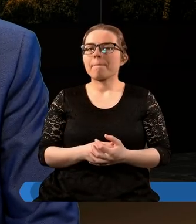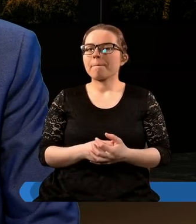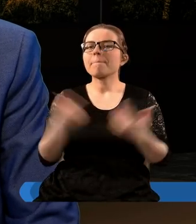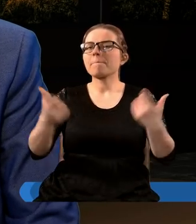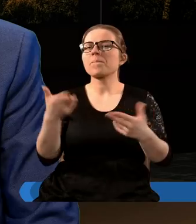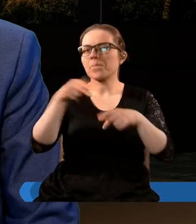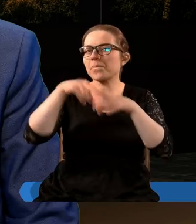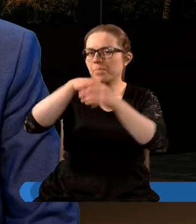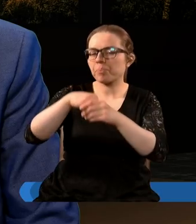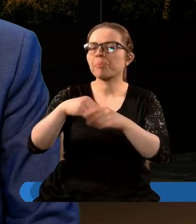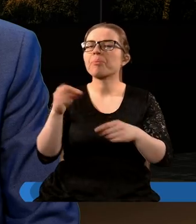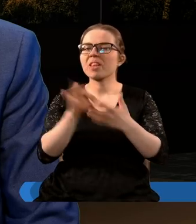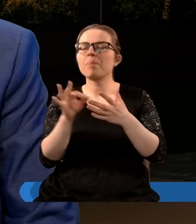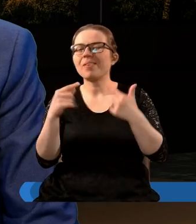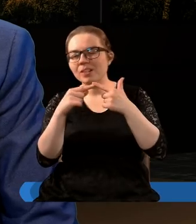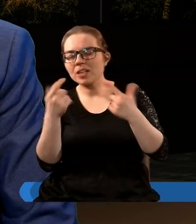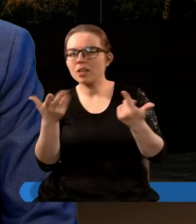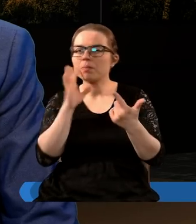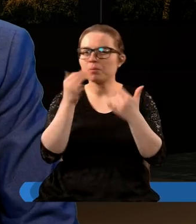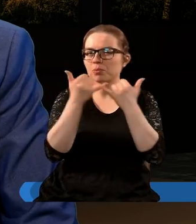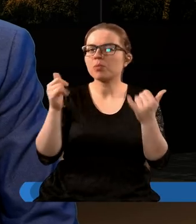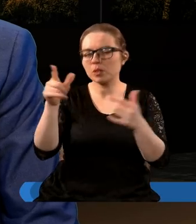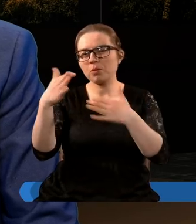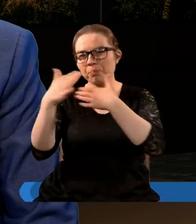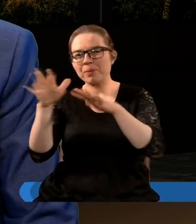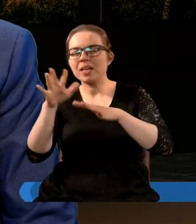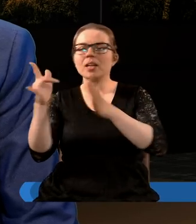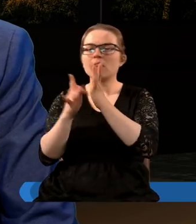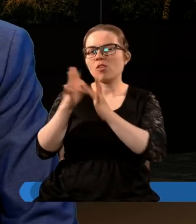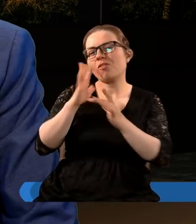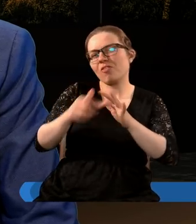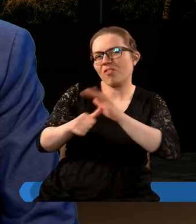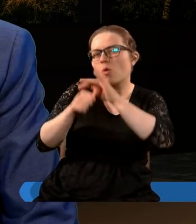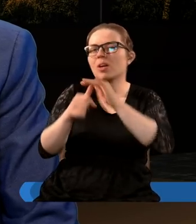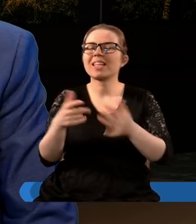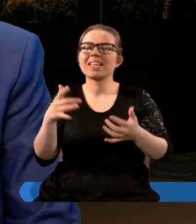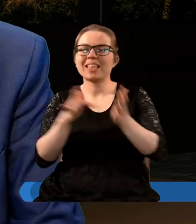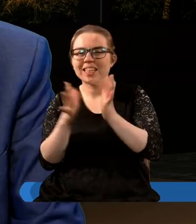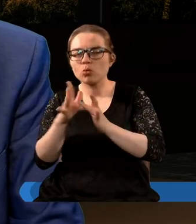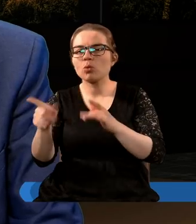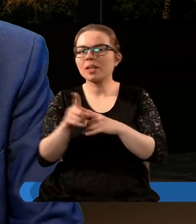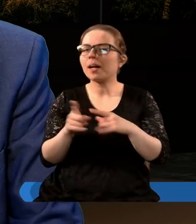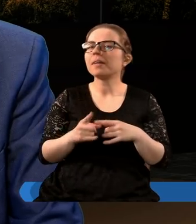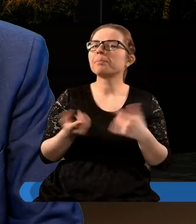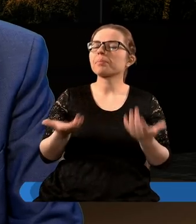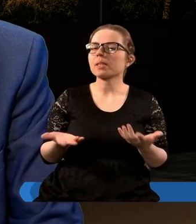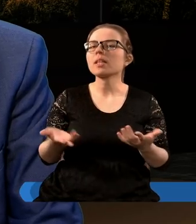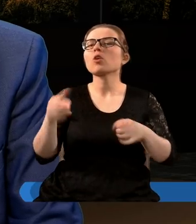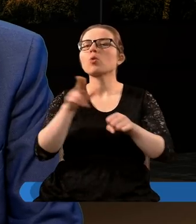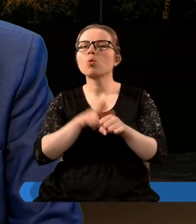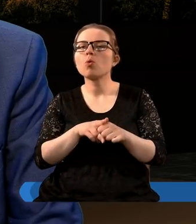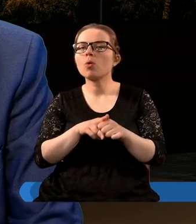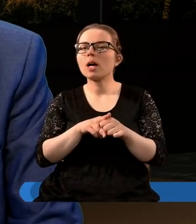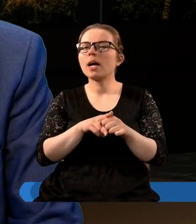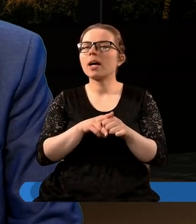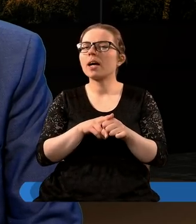która nawet w pewnym sensie uzurpuje sobie miejsce Chrystusa i funkcję Chrystusa i która